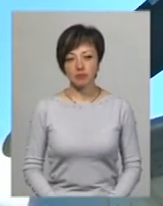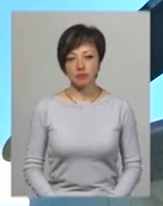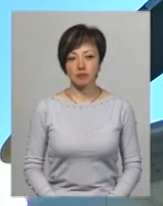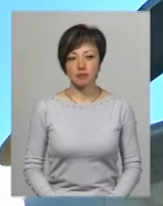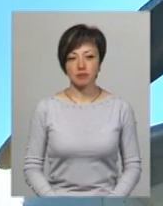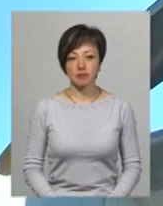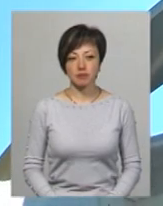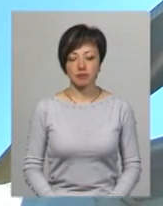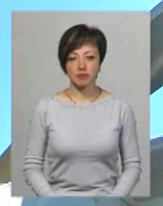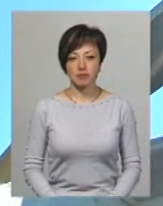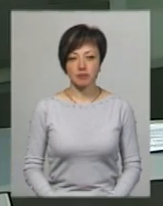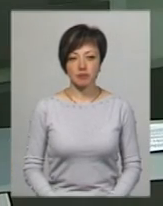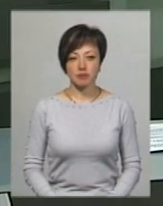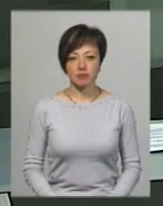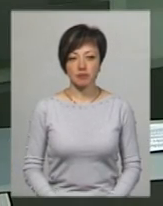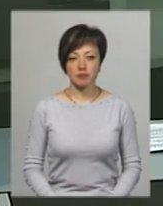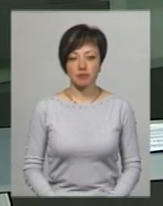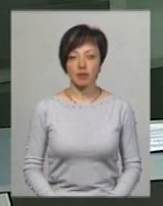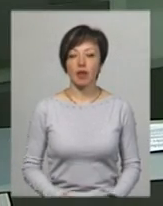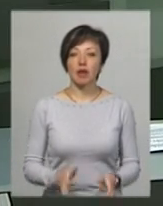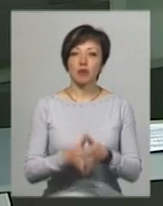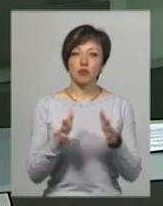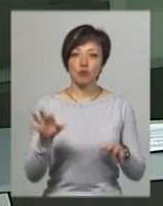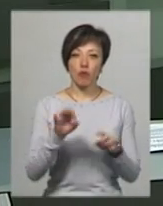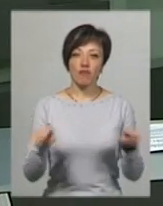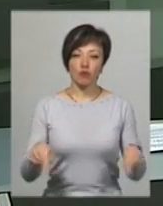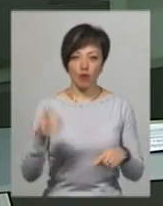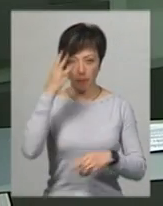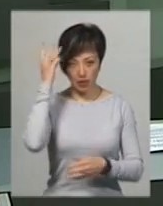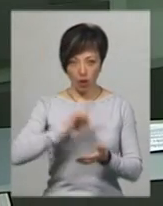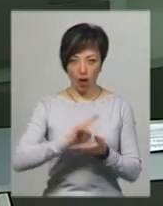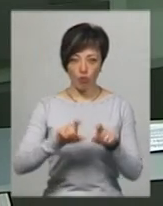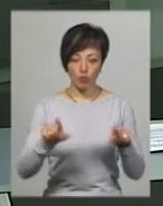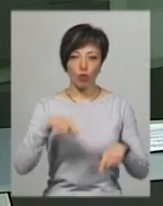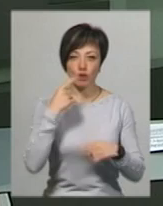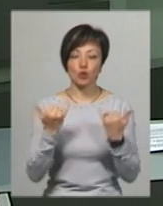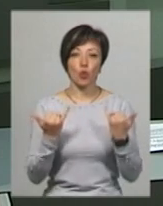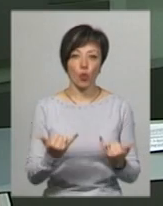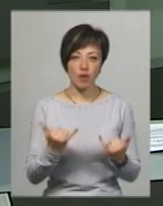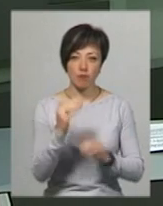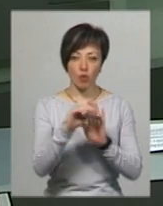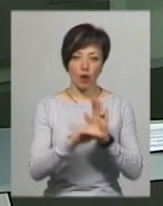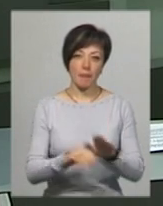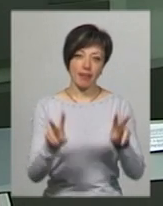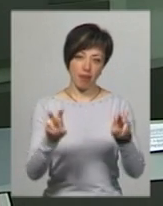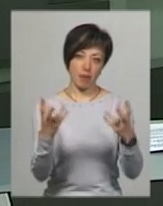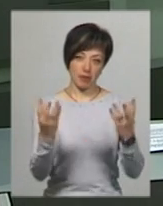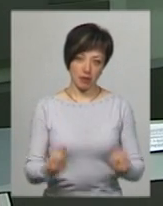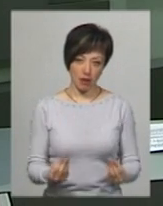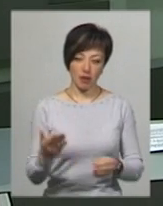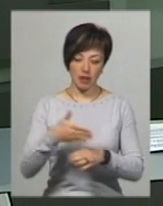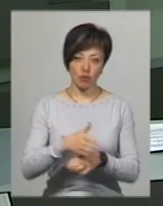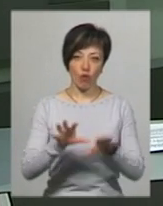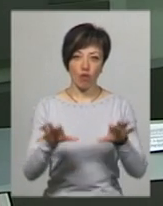Новини, Поділля, Центр. Більше про відновлення Хмельницького аеропорту говоритимуть сьогодні у програмі «Тема дня». Її